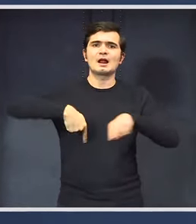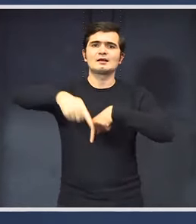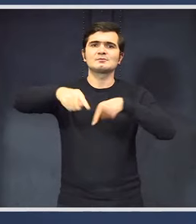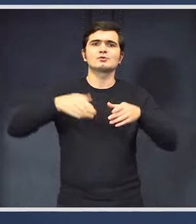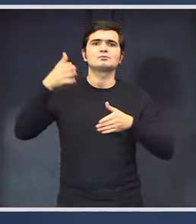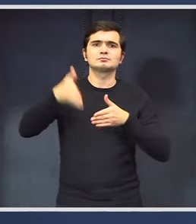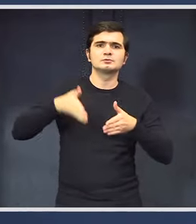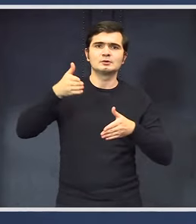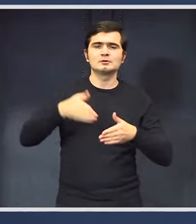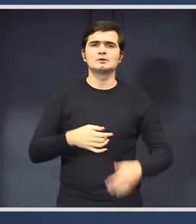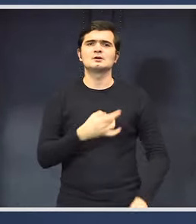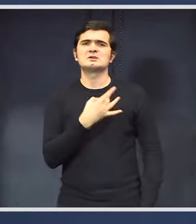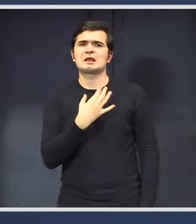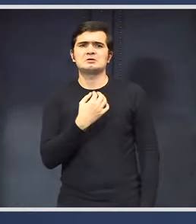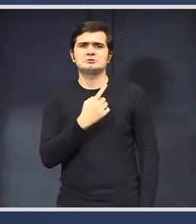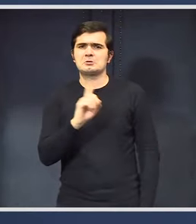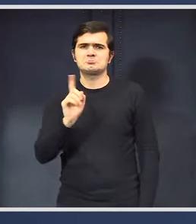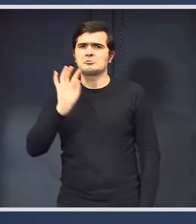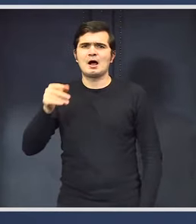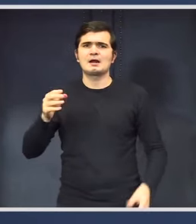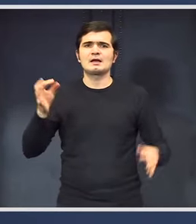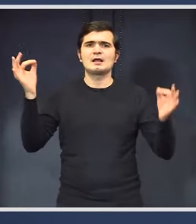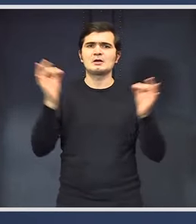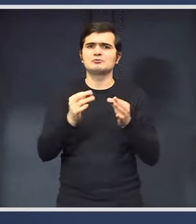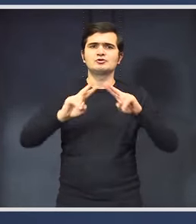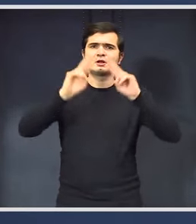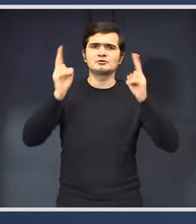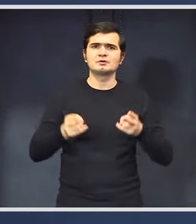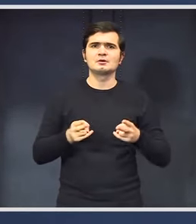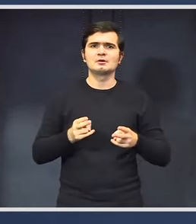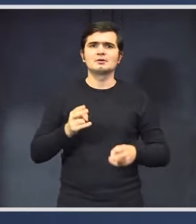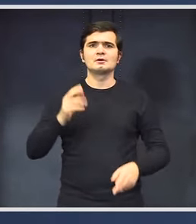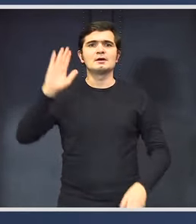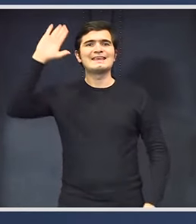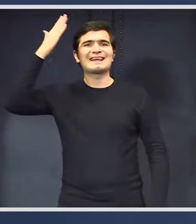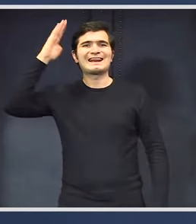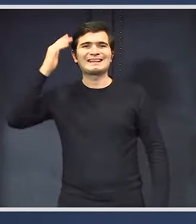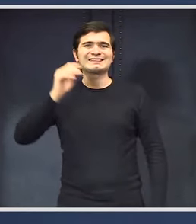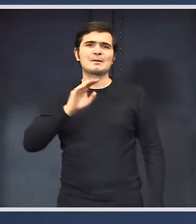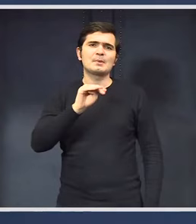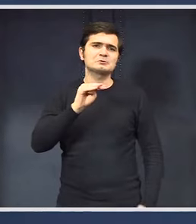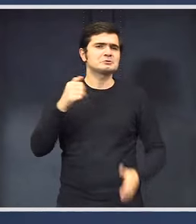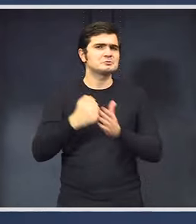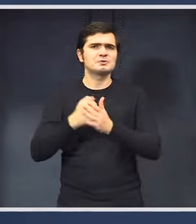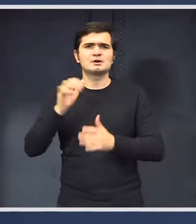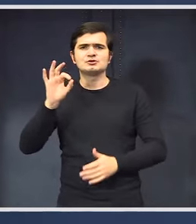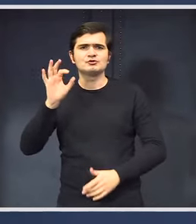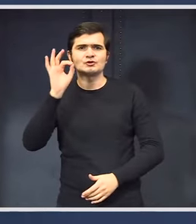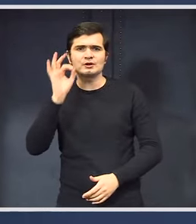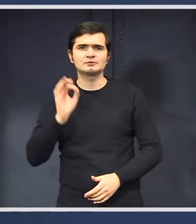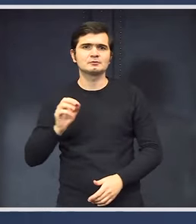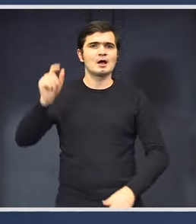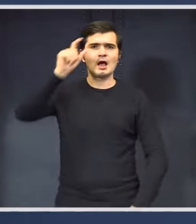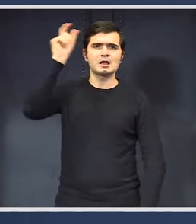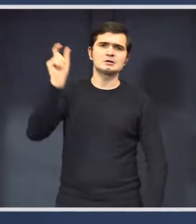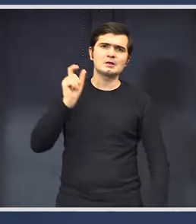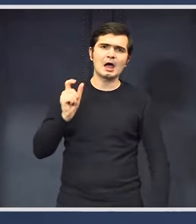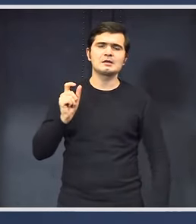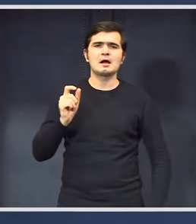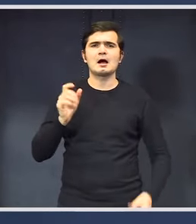Deci, Grecia nu există reduceri generale, Irlanda reducere variază între 40 și 50%, Italia